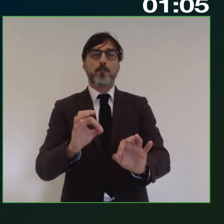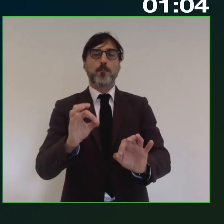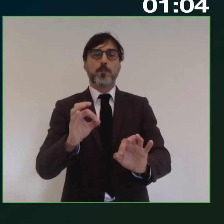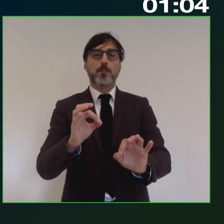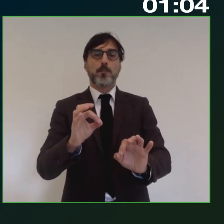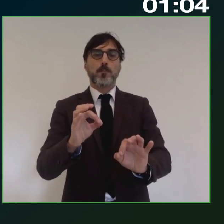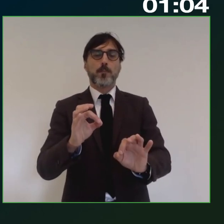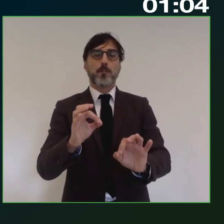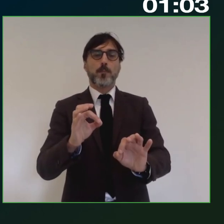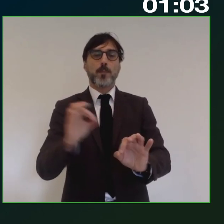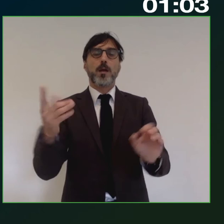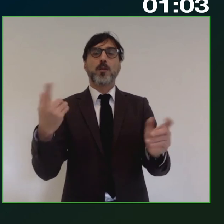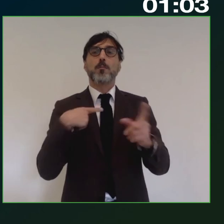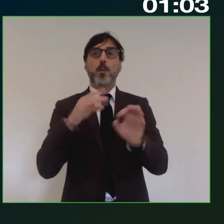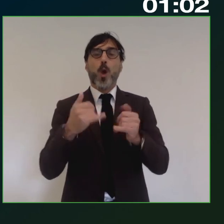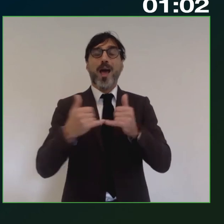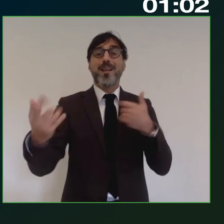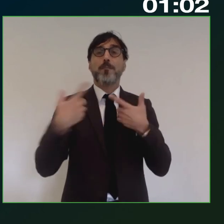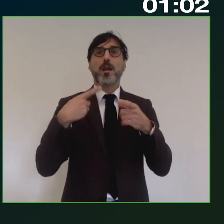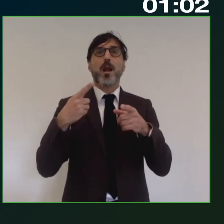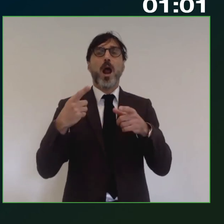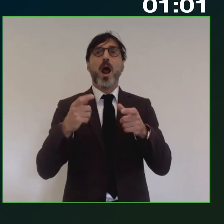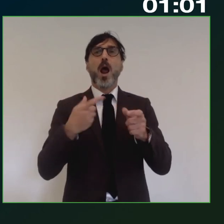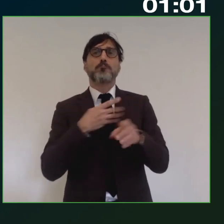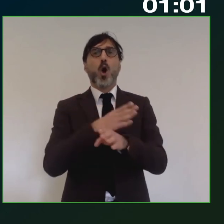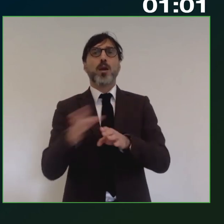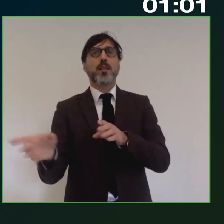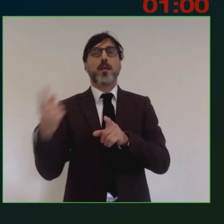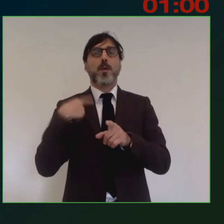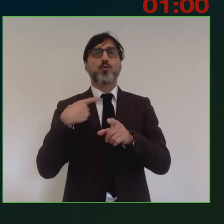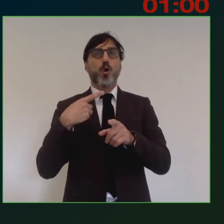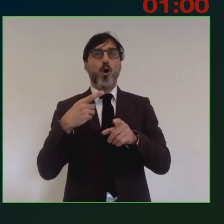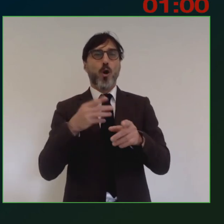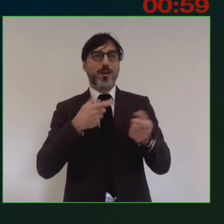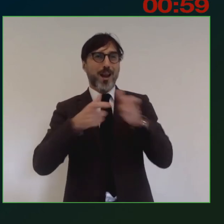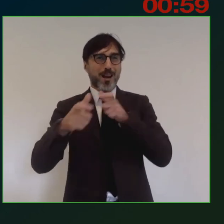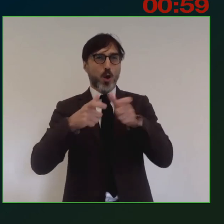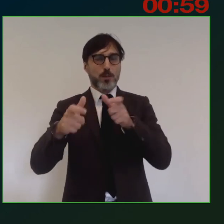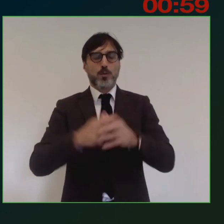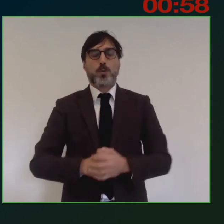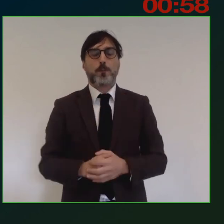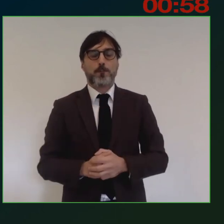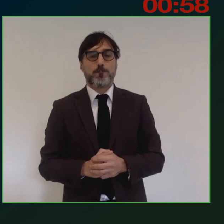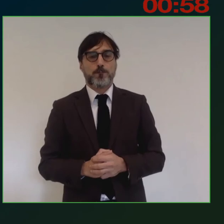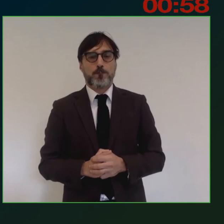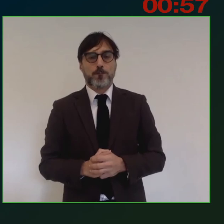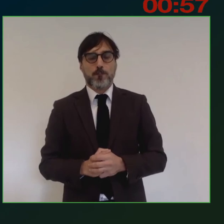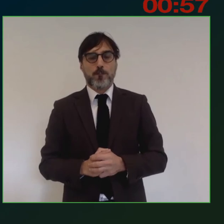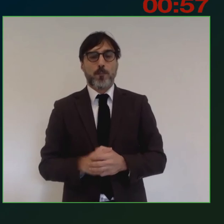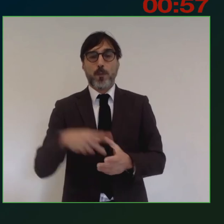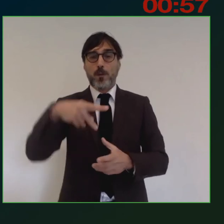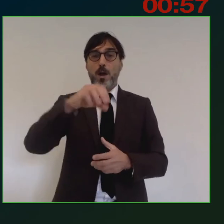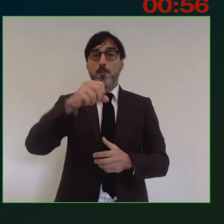linea di orientamento per la negoziazione e comunque già il pond